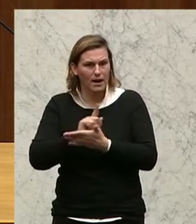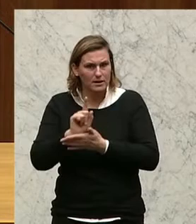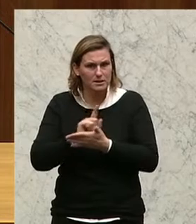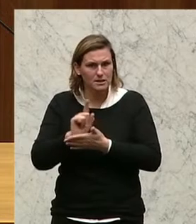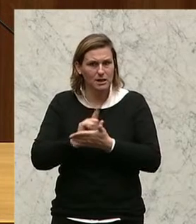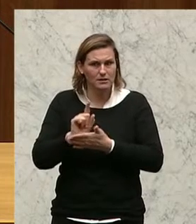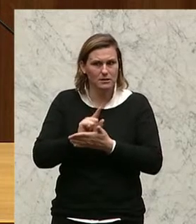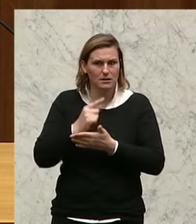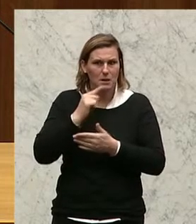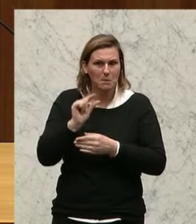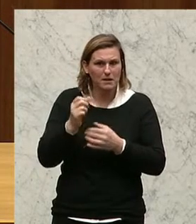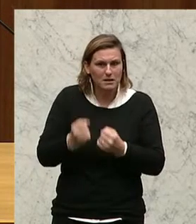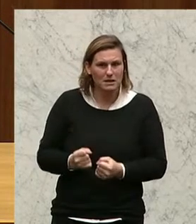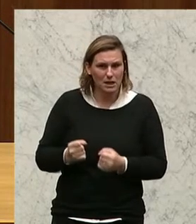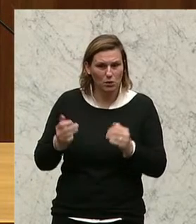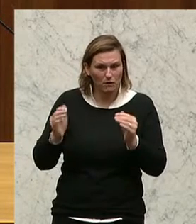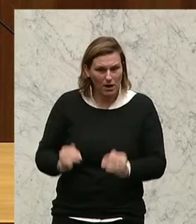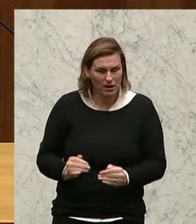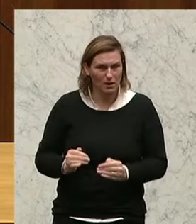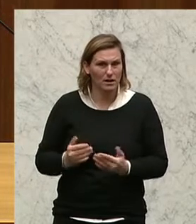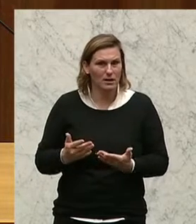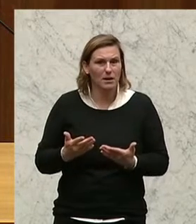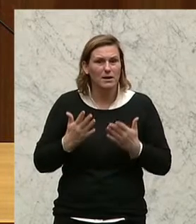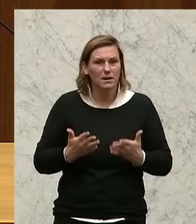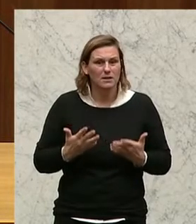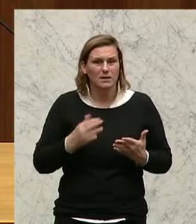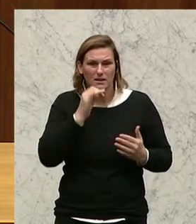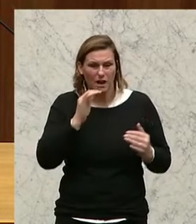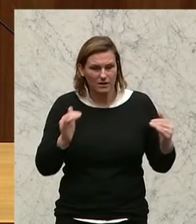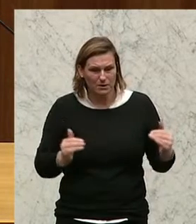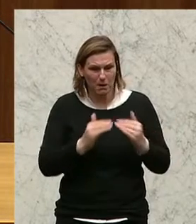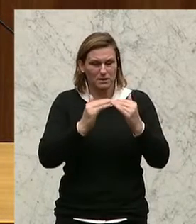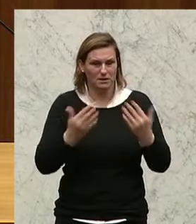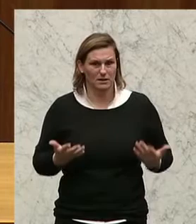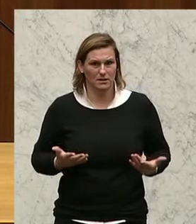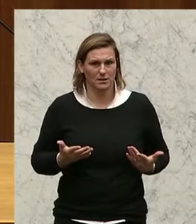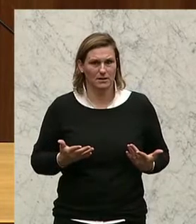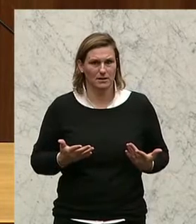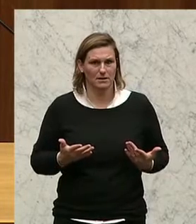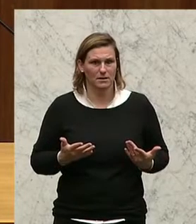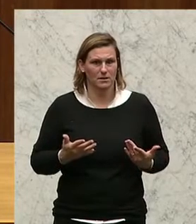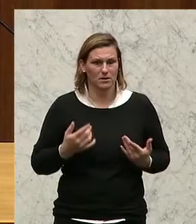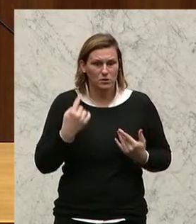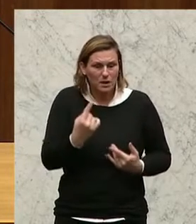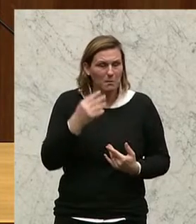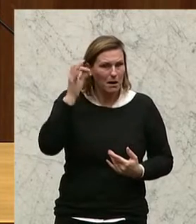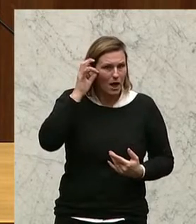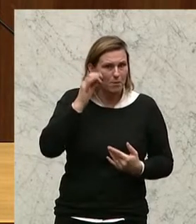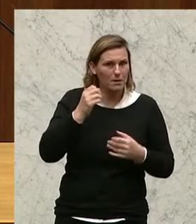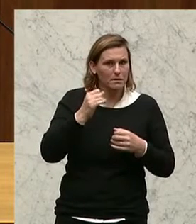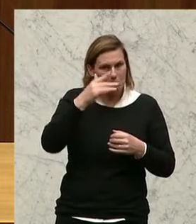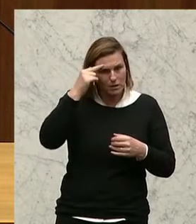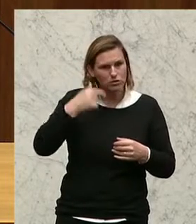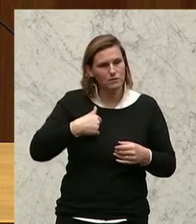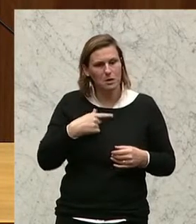der Mindestsicherung, Kürzungen reinzuholen. Bitte, das kann doch nicht zusammenpassen. Sie können doch nicht glauben, dass Menschen, die arbeiten